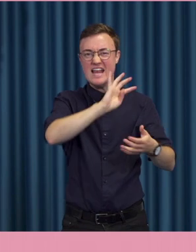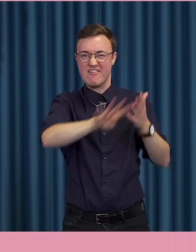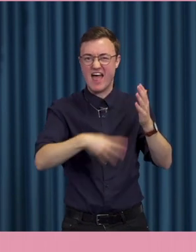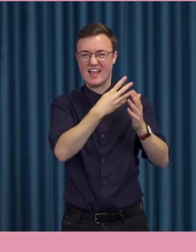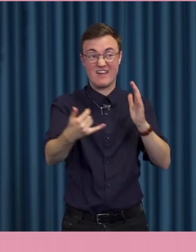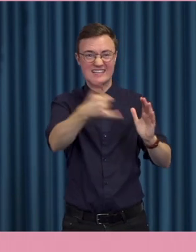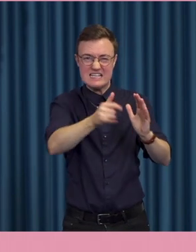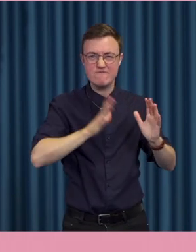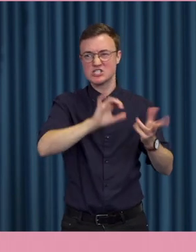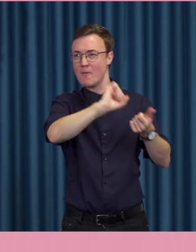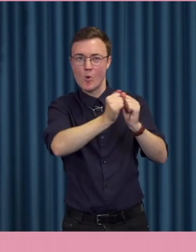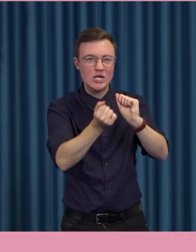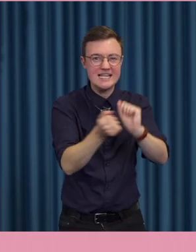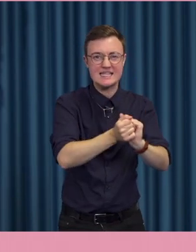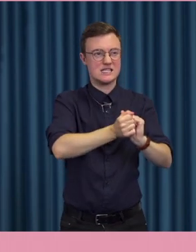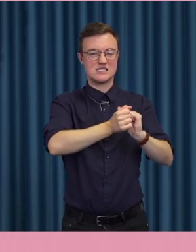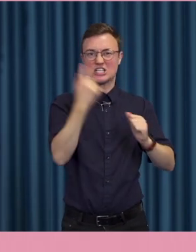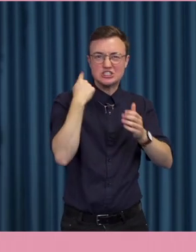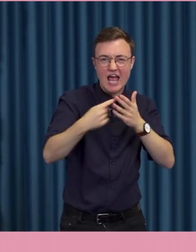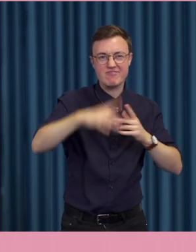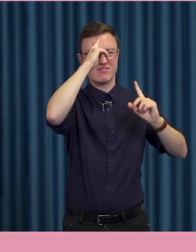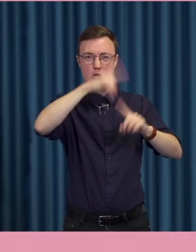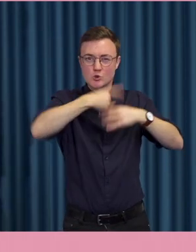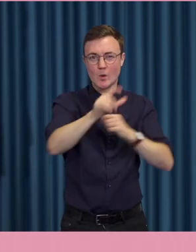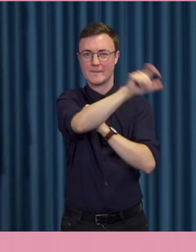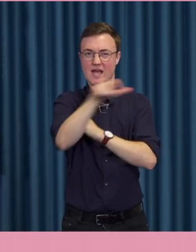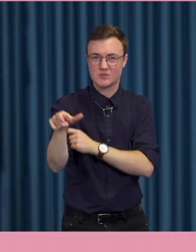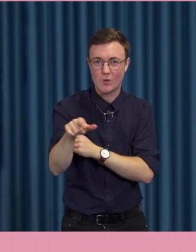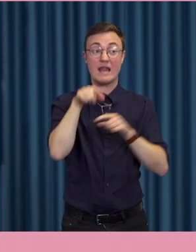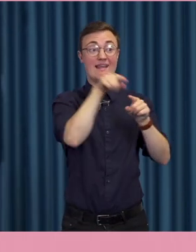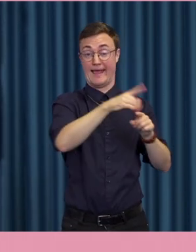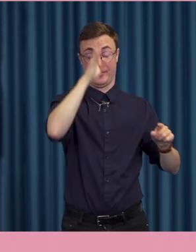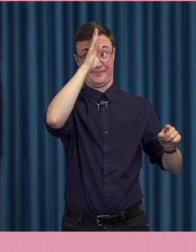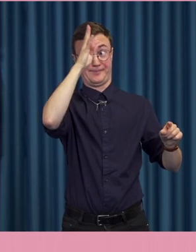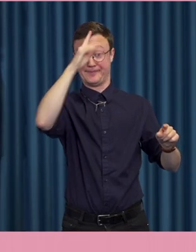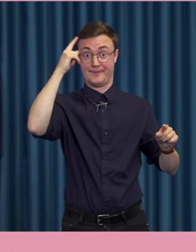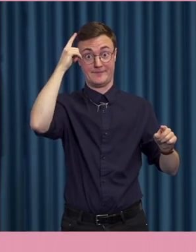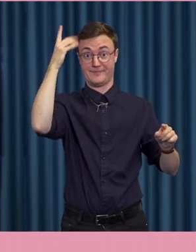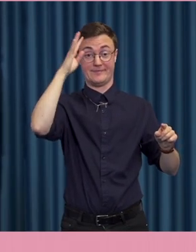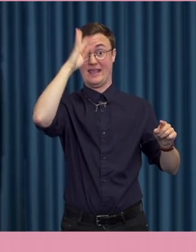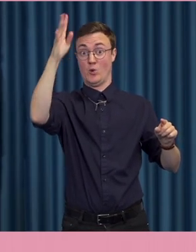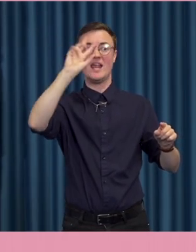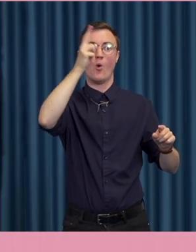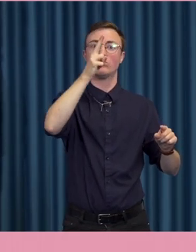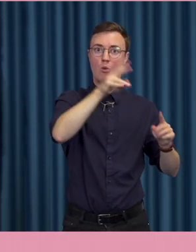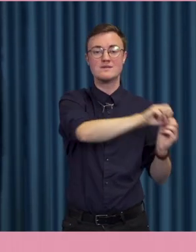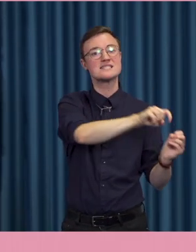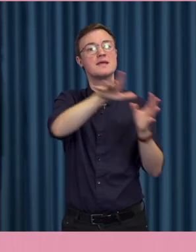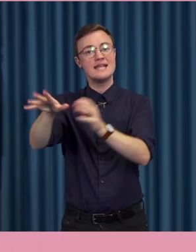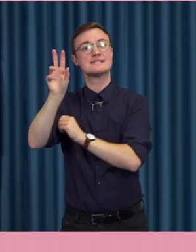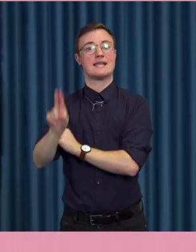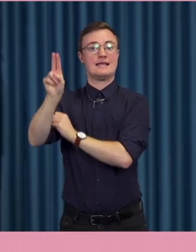den politiska och kulturella eliten spritt sig nu från internetforumen, 4chan och Reddit till den verkliga världen.